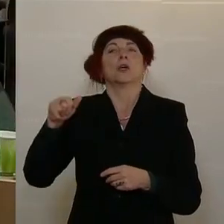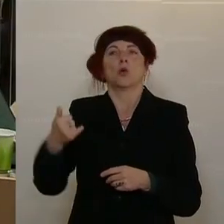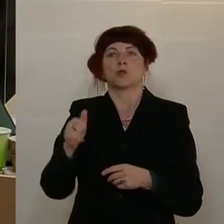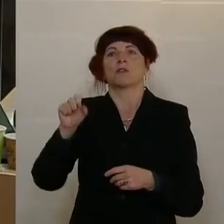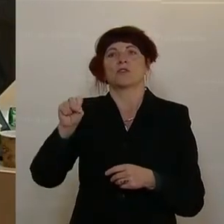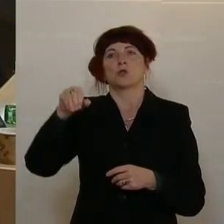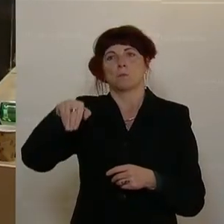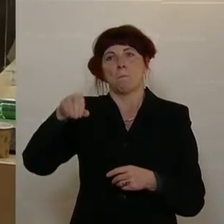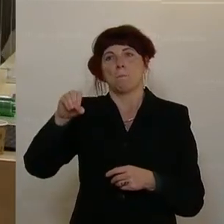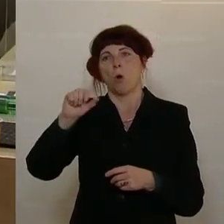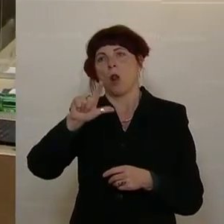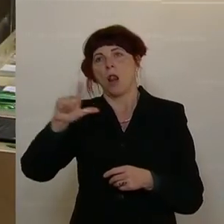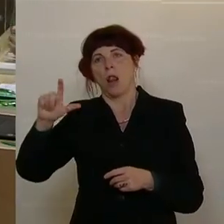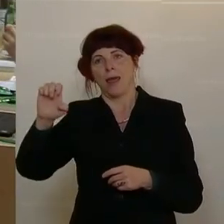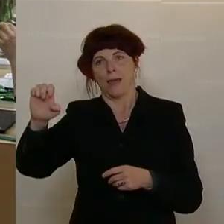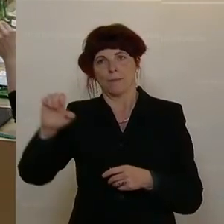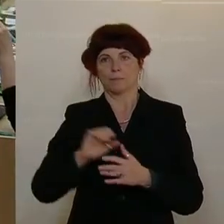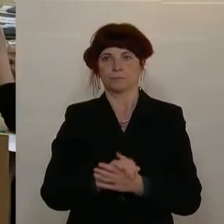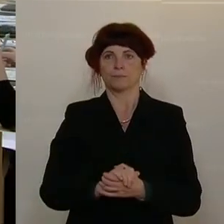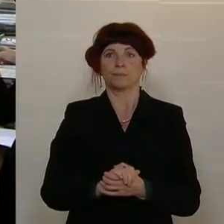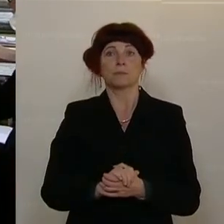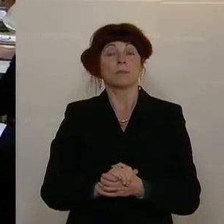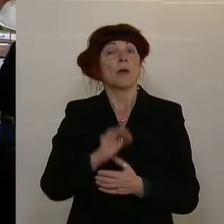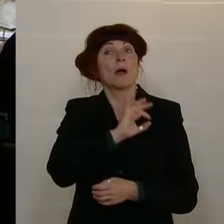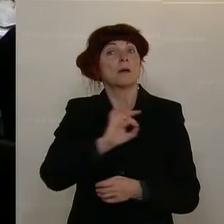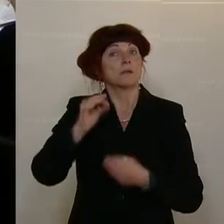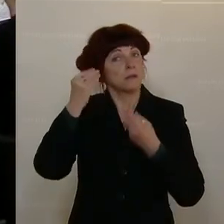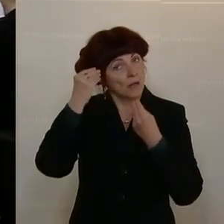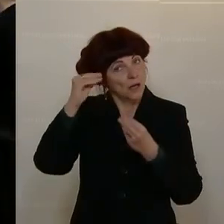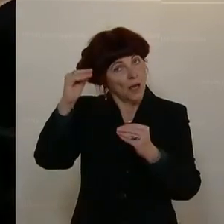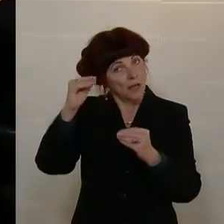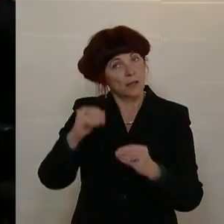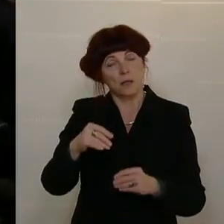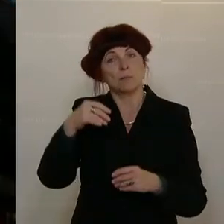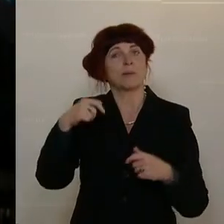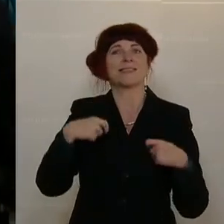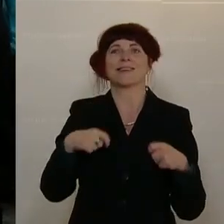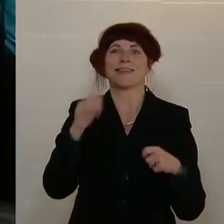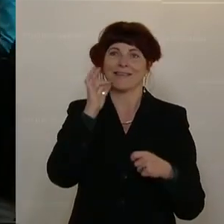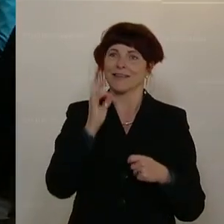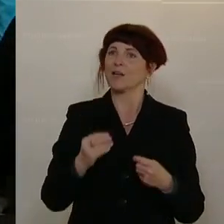Und der Rektor der Medizinischen Universität Graz, der ehemalige, ist am Wort Josef Smolle, ÖVP.